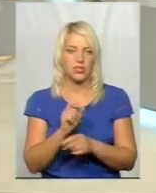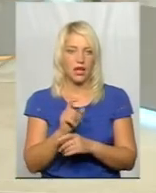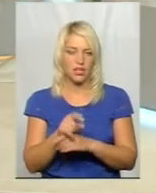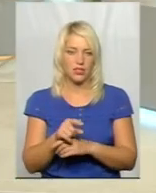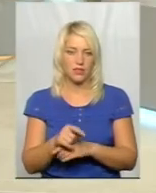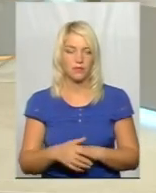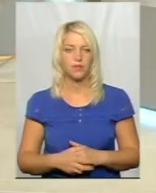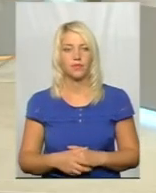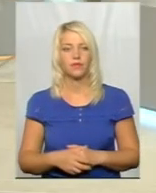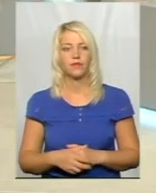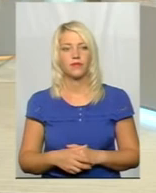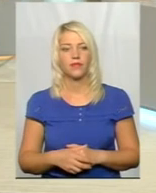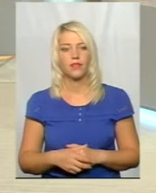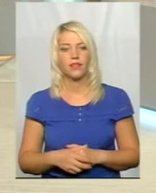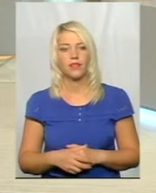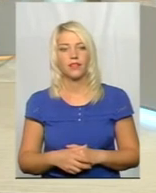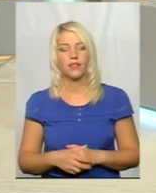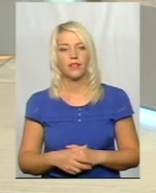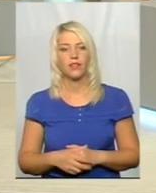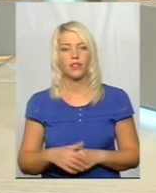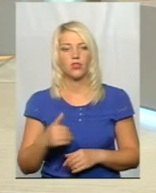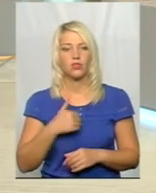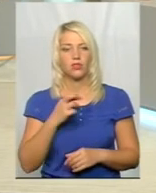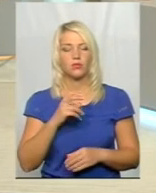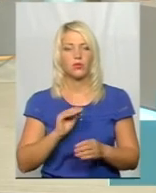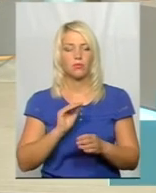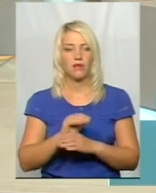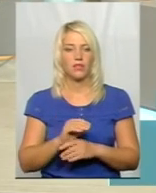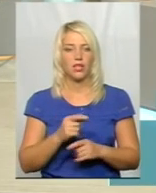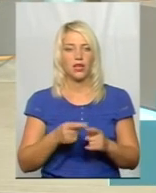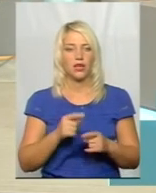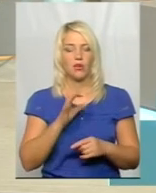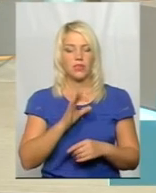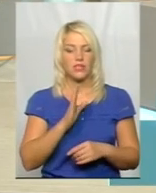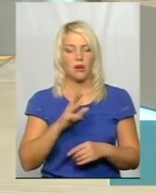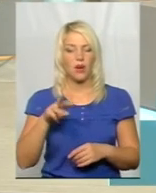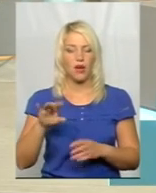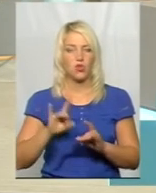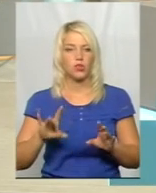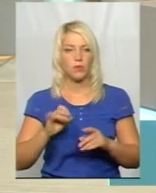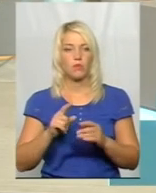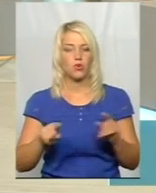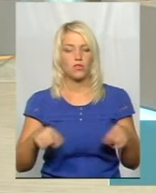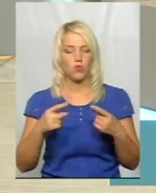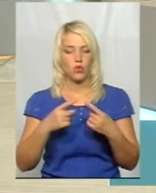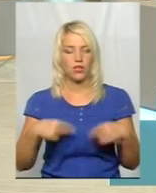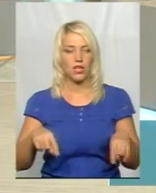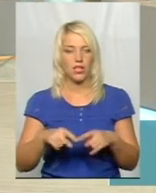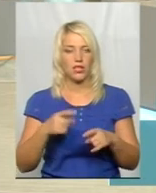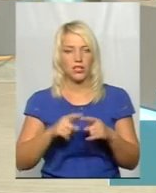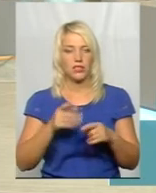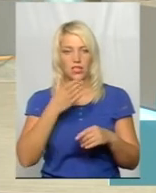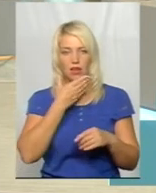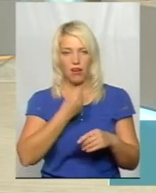Я хотіла б, я вибачаюсь, хотіла б додати, тому що Василь Михайлович розповідає про створення дільниць, це гарний,